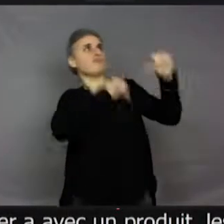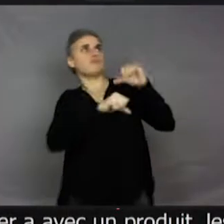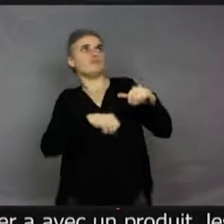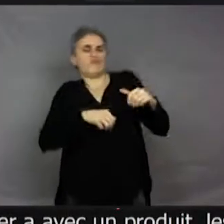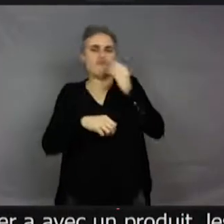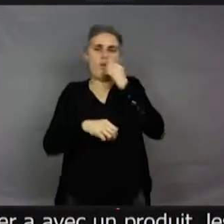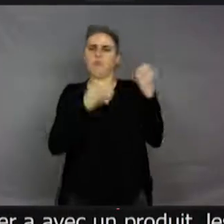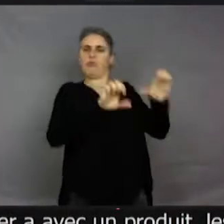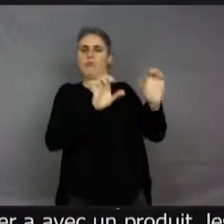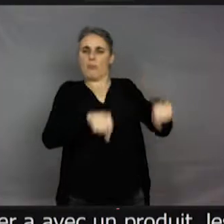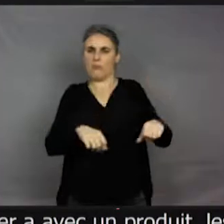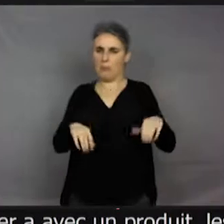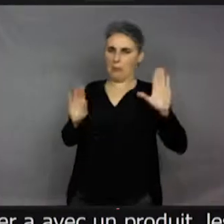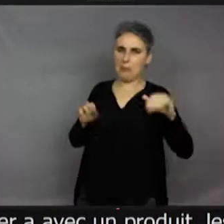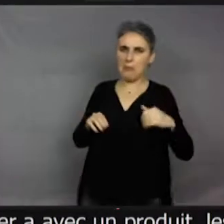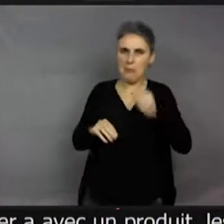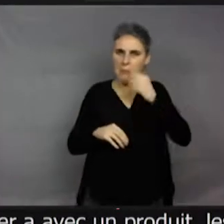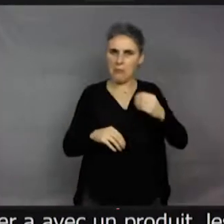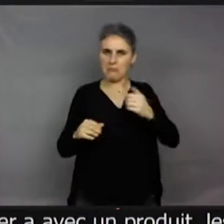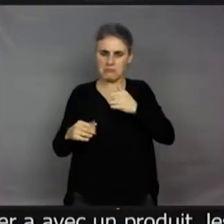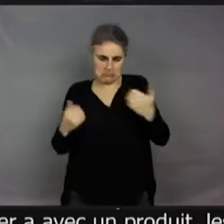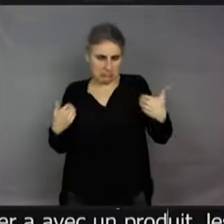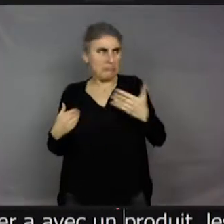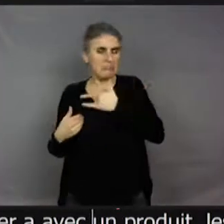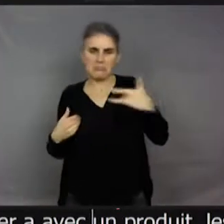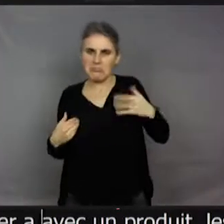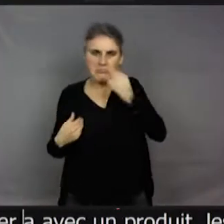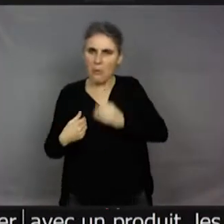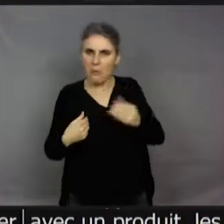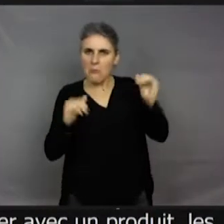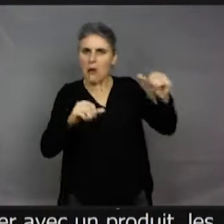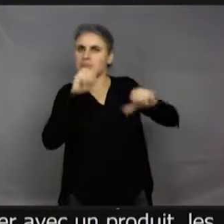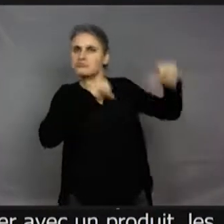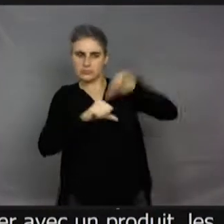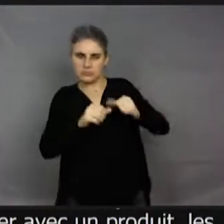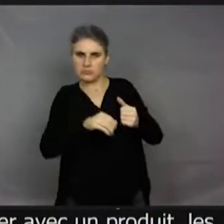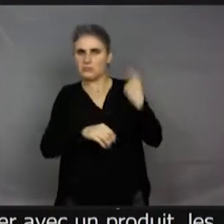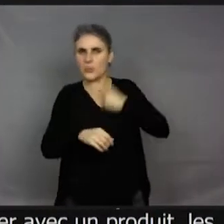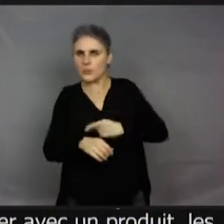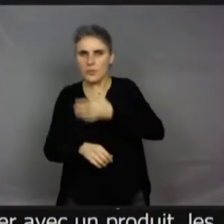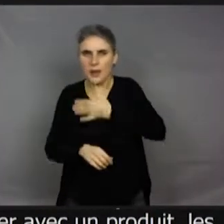ce produit ne me fait rien. Et du coup, c'est eux qui vont rester. D'ailleurs, c'était un vrai souci pour les personnes,